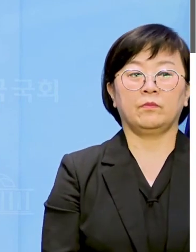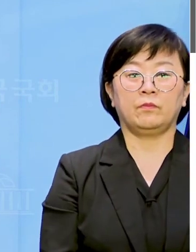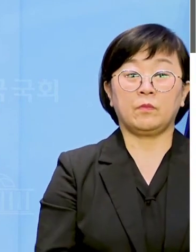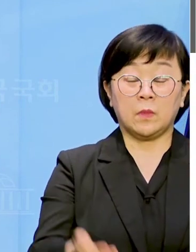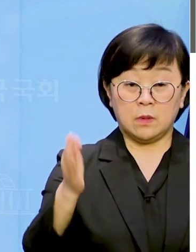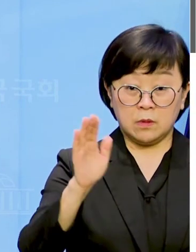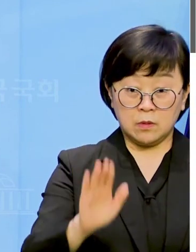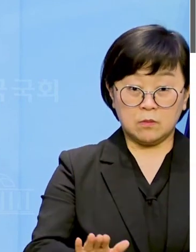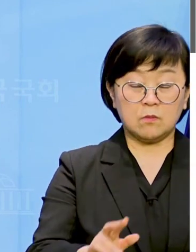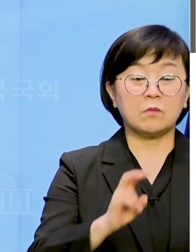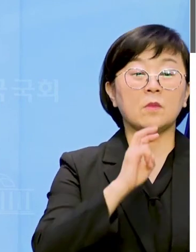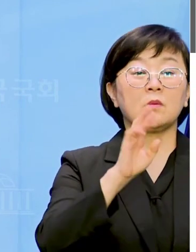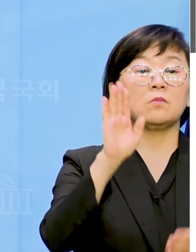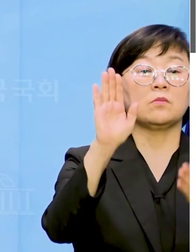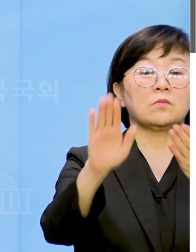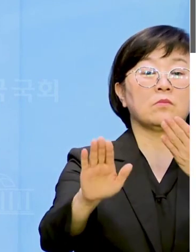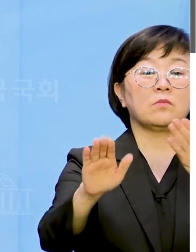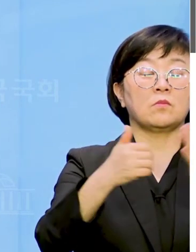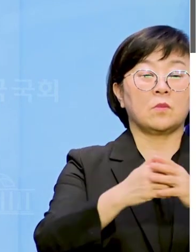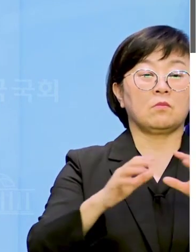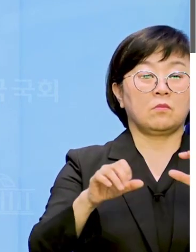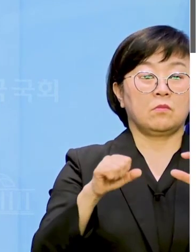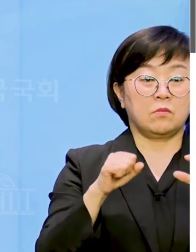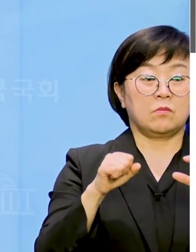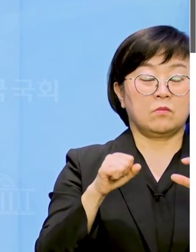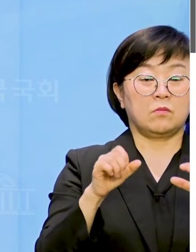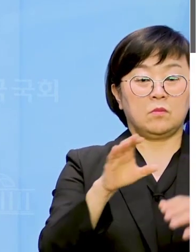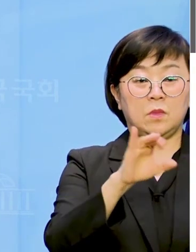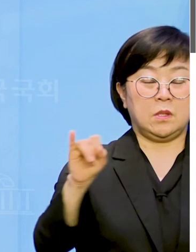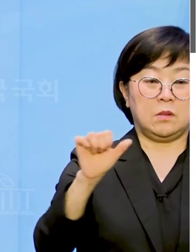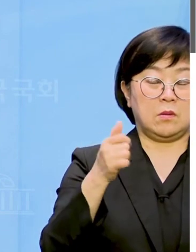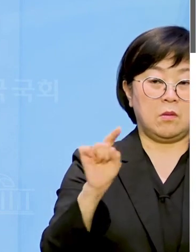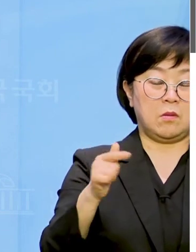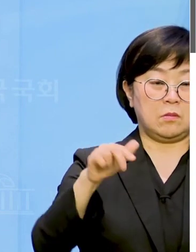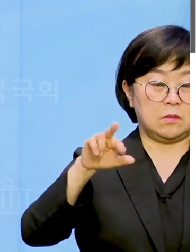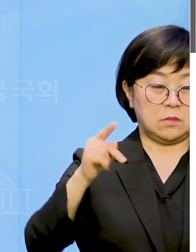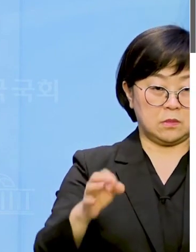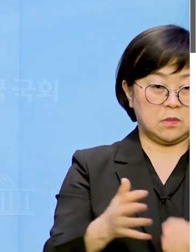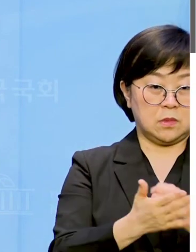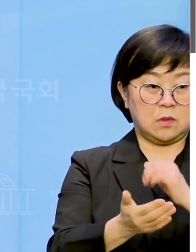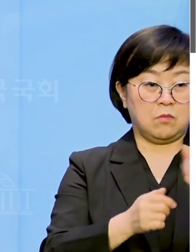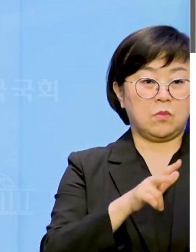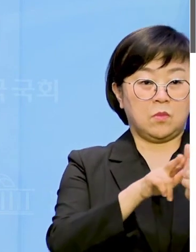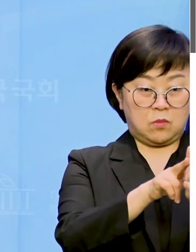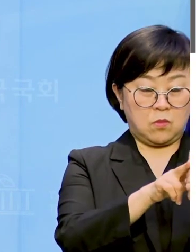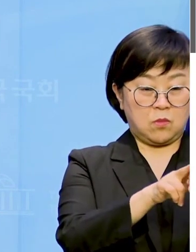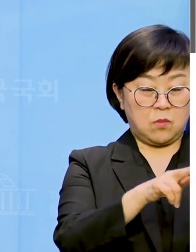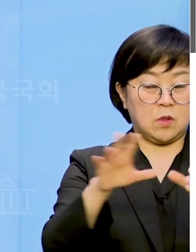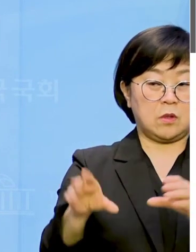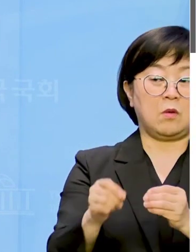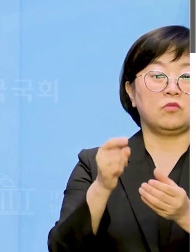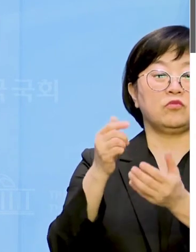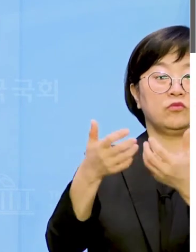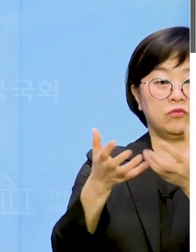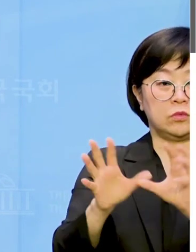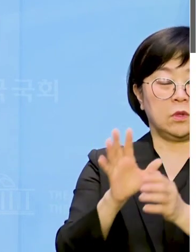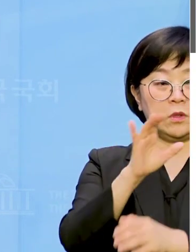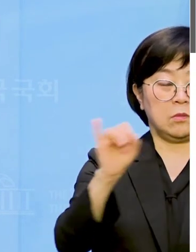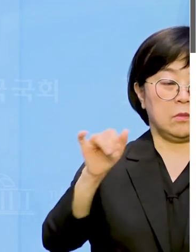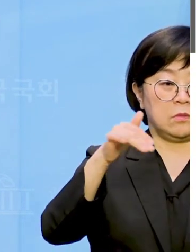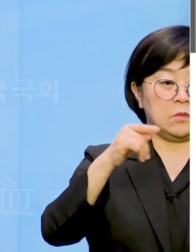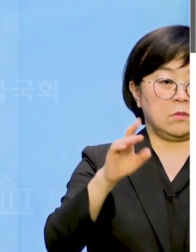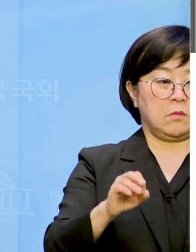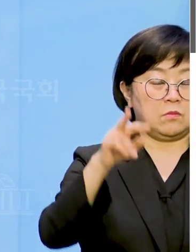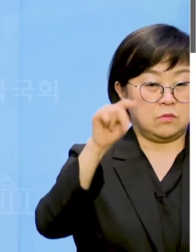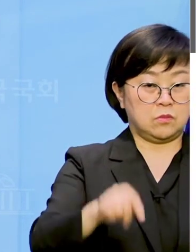그런데 약 20분 후 국민의힘 이헌승 예비후보측 당혁 사무국장인 김창수